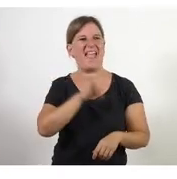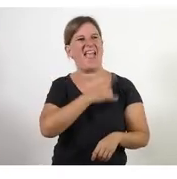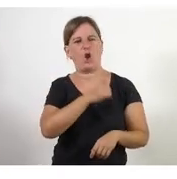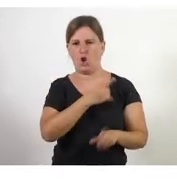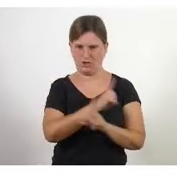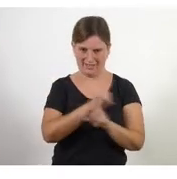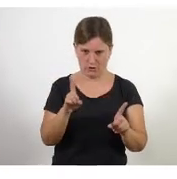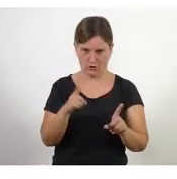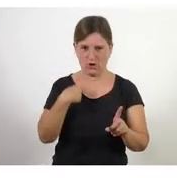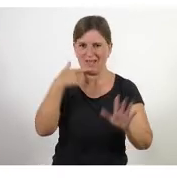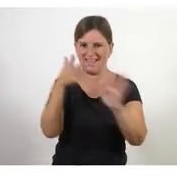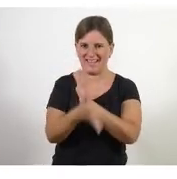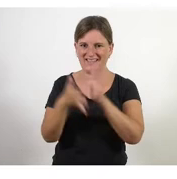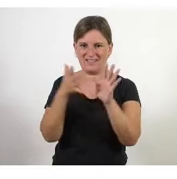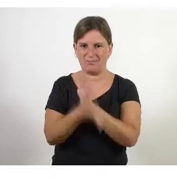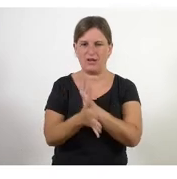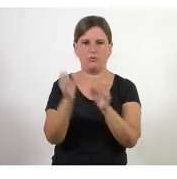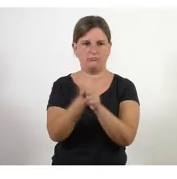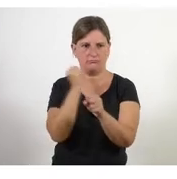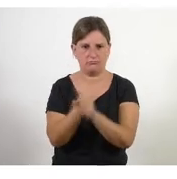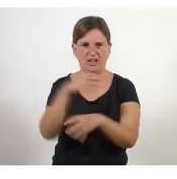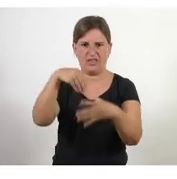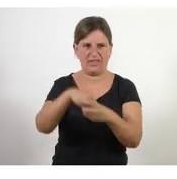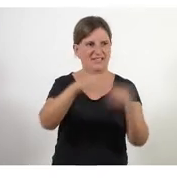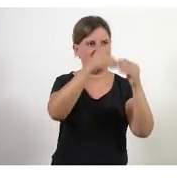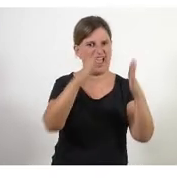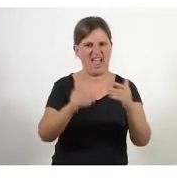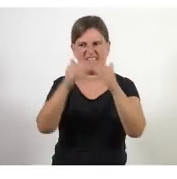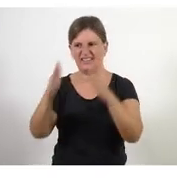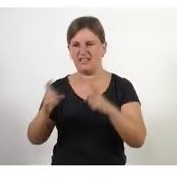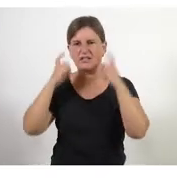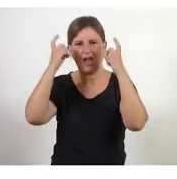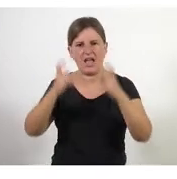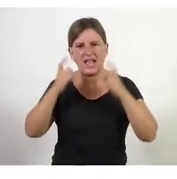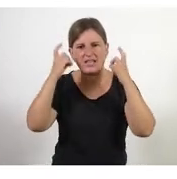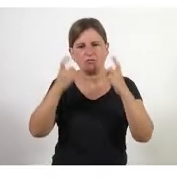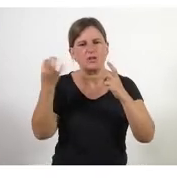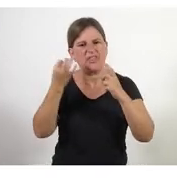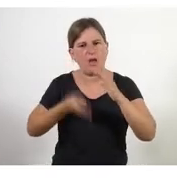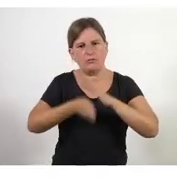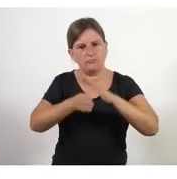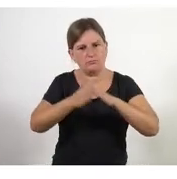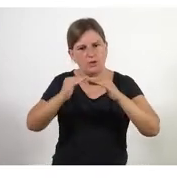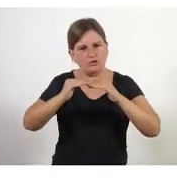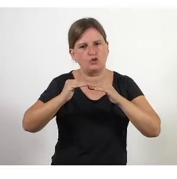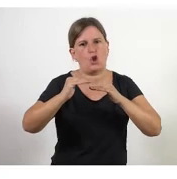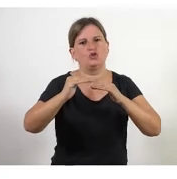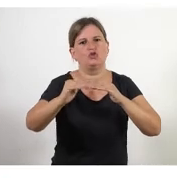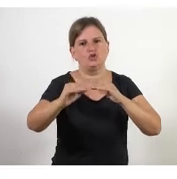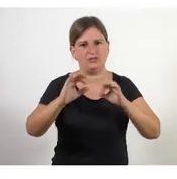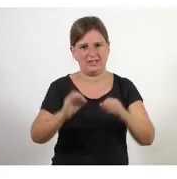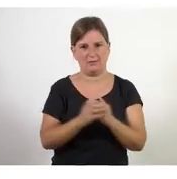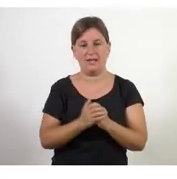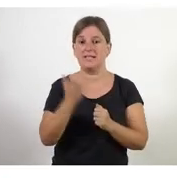tot això que estem fent a les entitats que estem fent tot aquest esforç ha de ser sostenible si